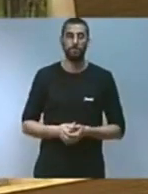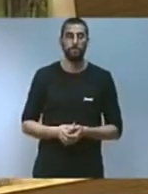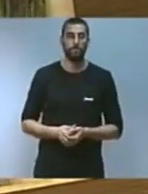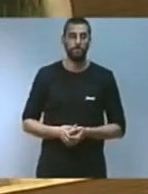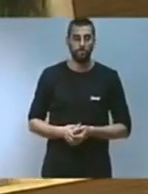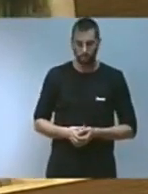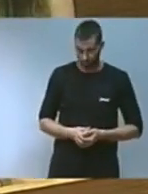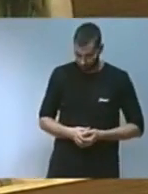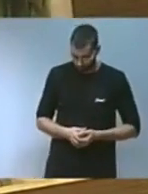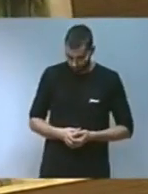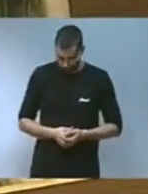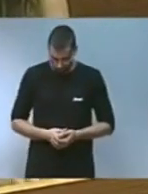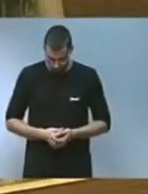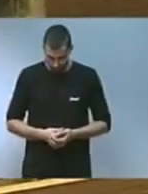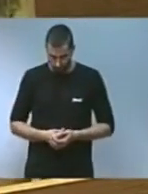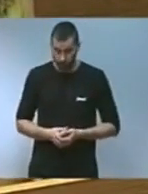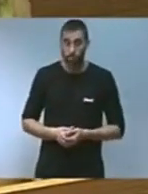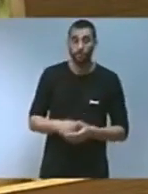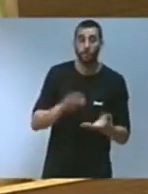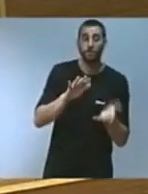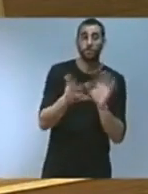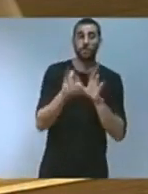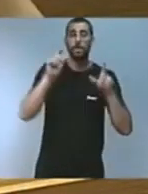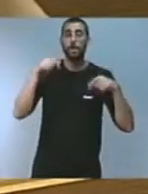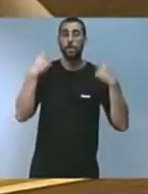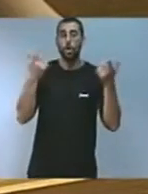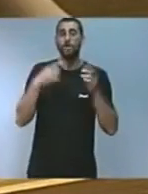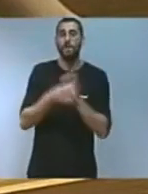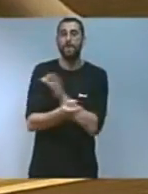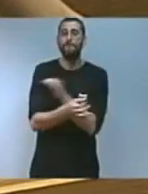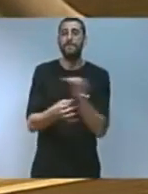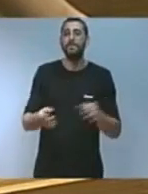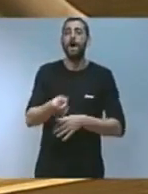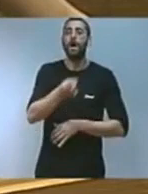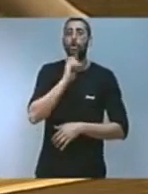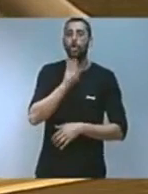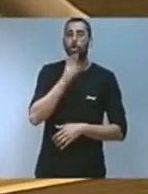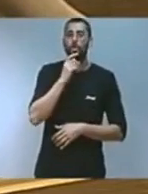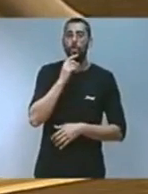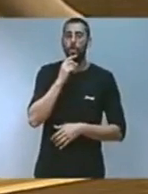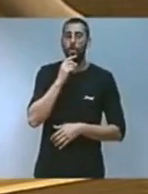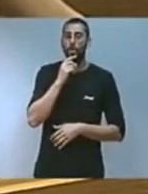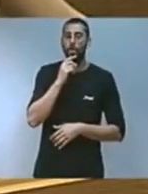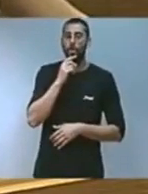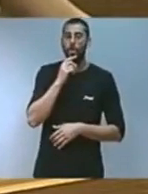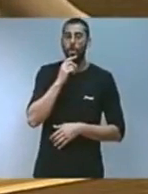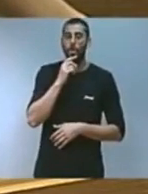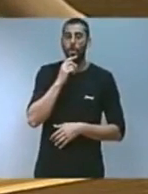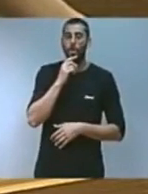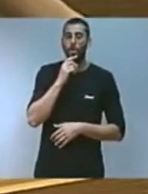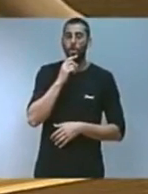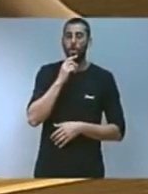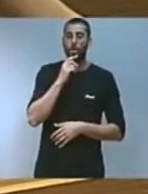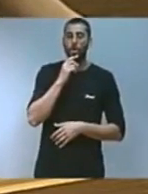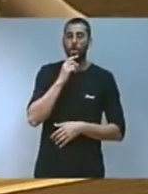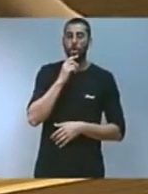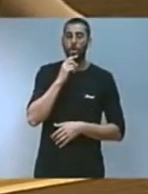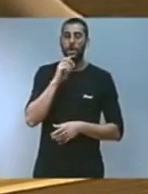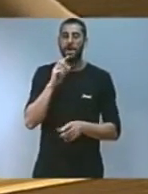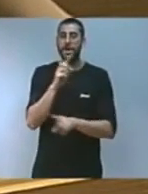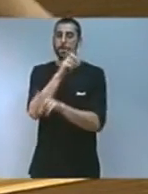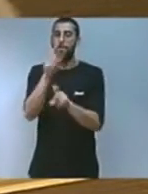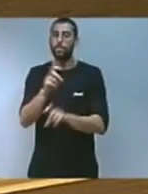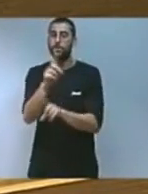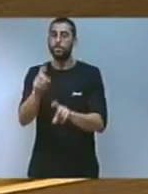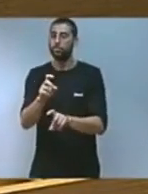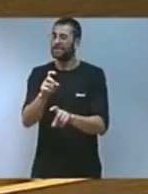efectiva transició ecològica, hem de partir de respostes a preguntes que ja són recurrents i que ens hem negat ja massa temps des